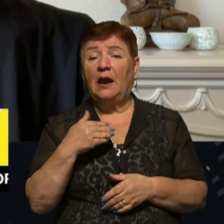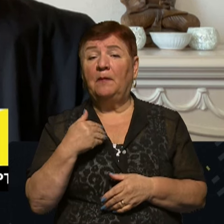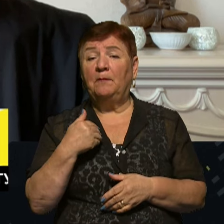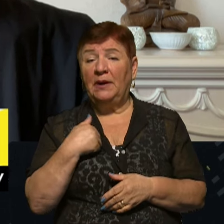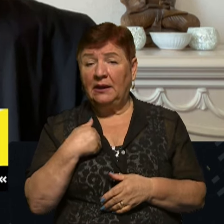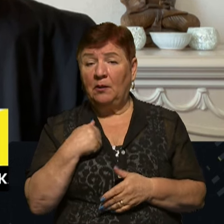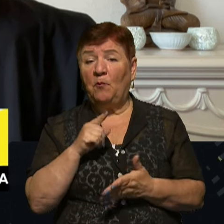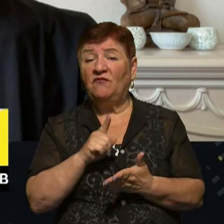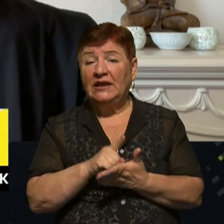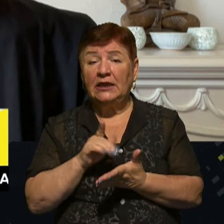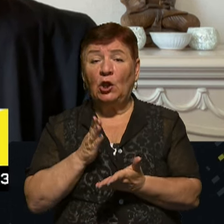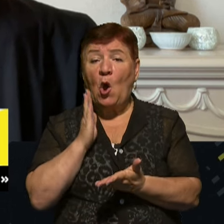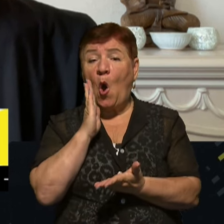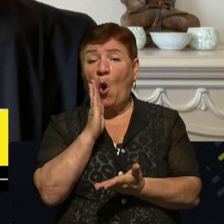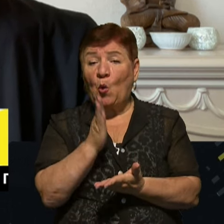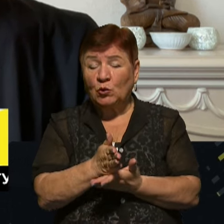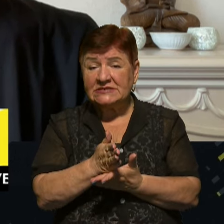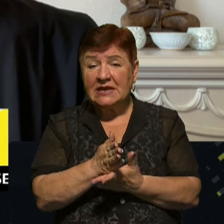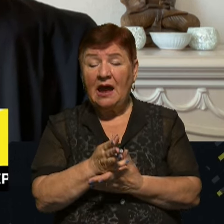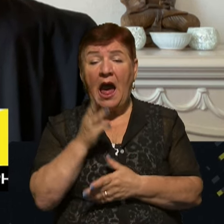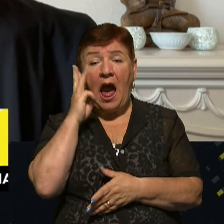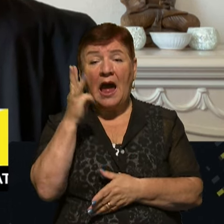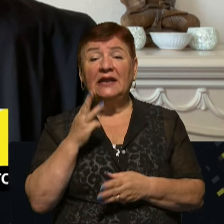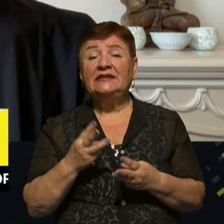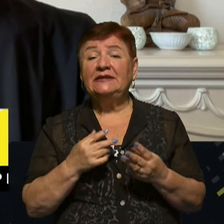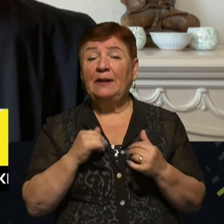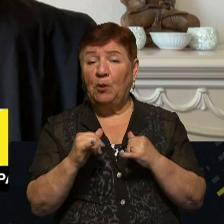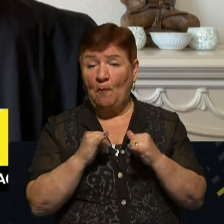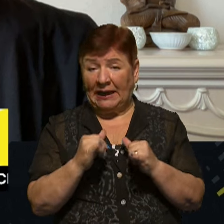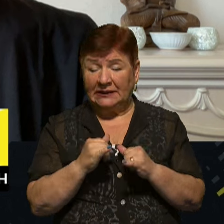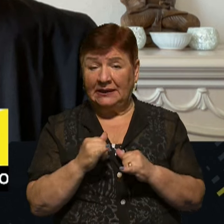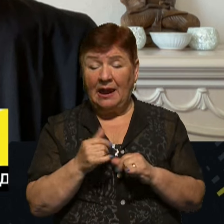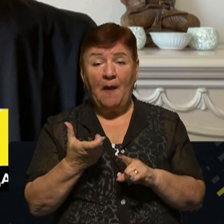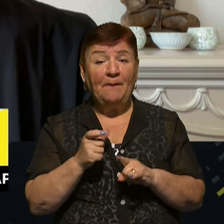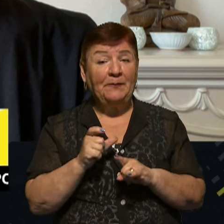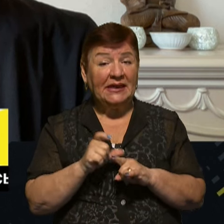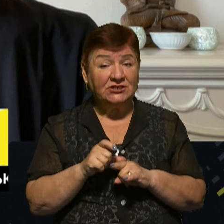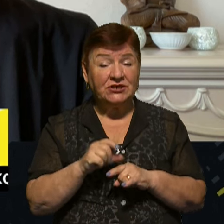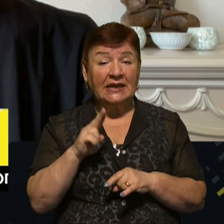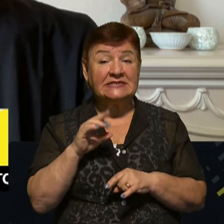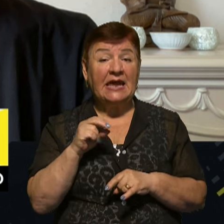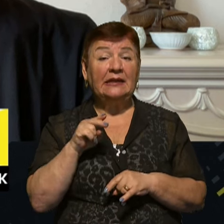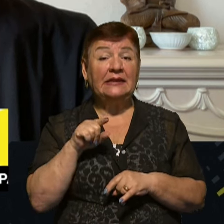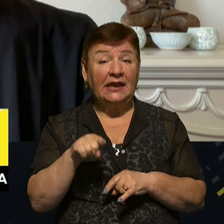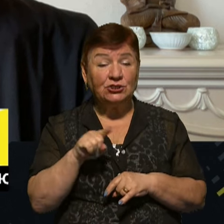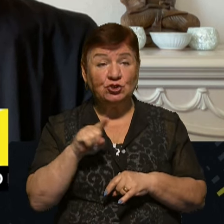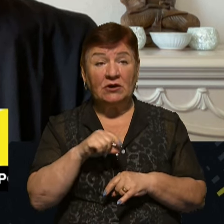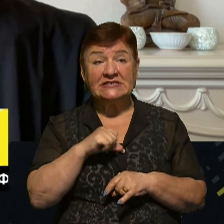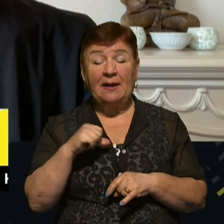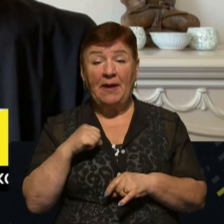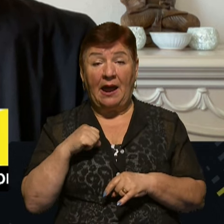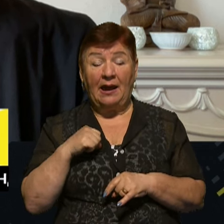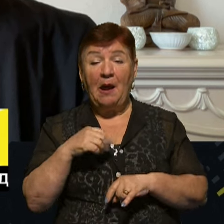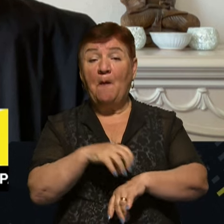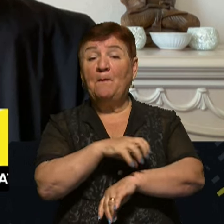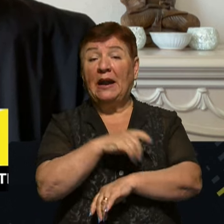курс дипломації. Але більш вірогідно це те, що сама комуністична партія Китая